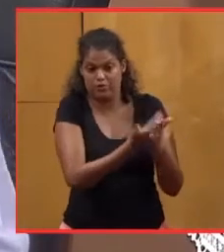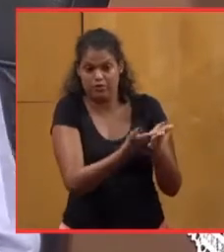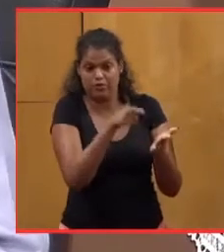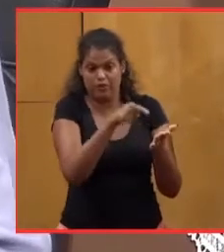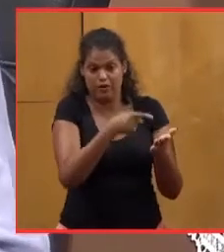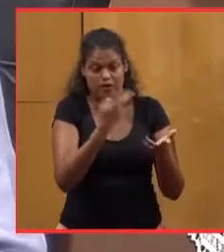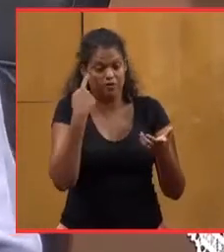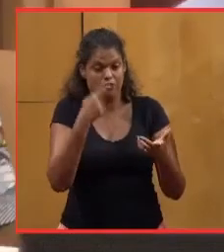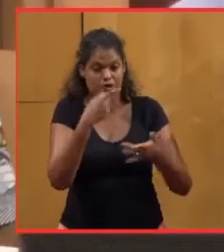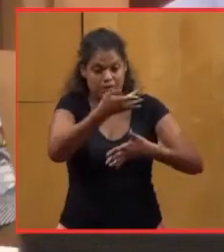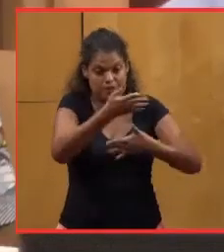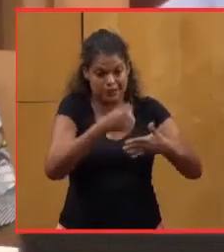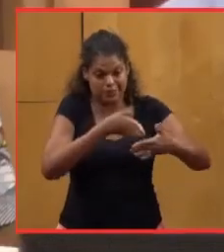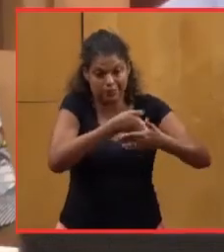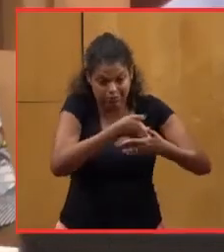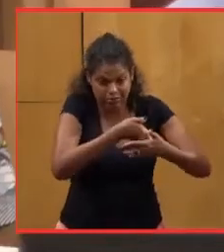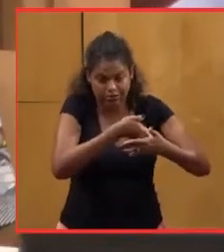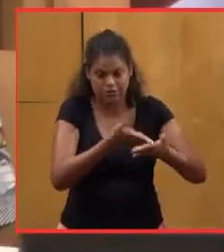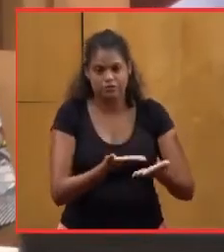est à l'arrêt.